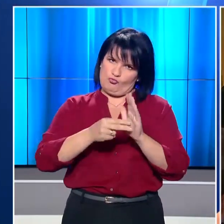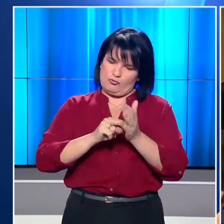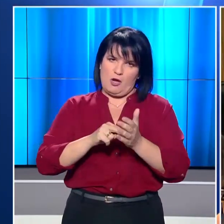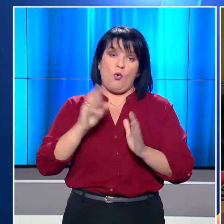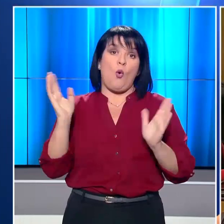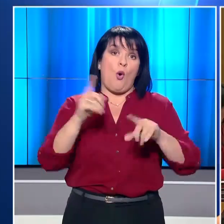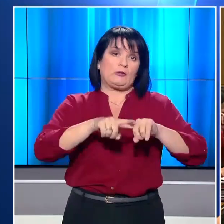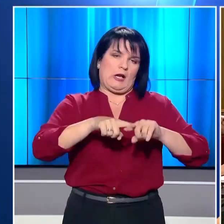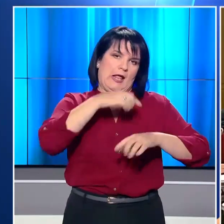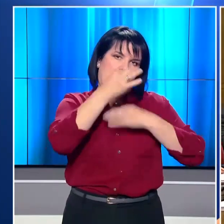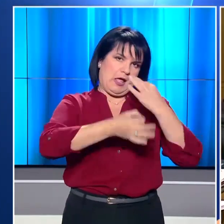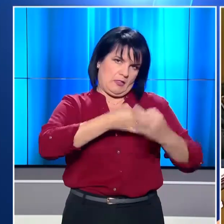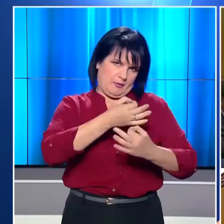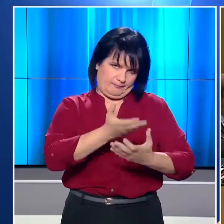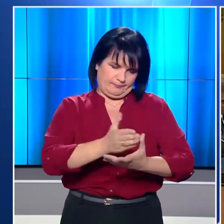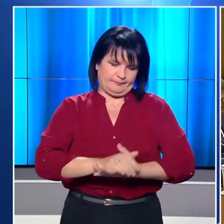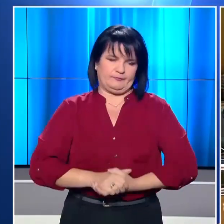όταν αναφέρονται στην Ελλάδα.